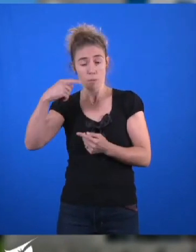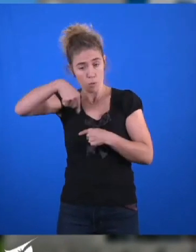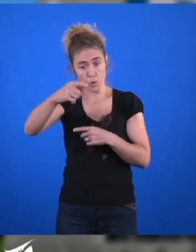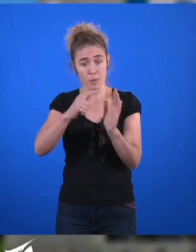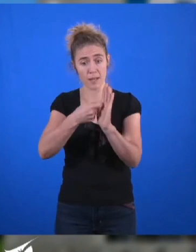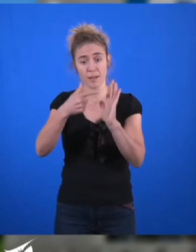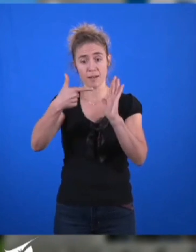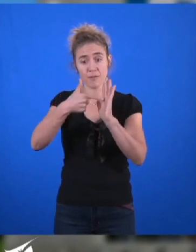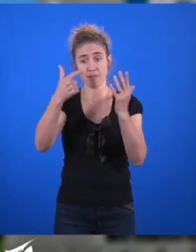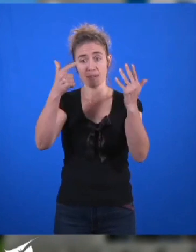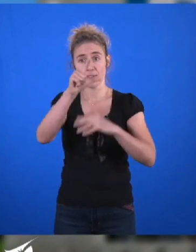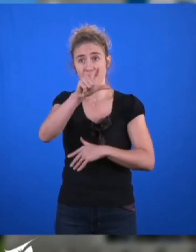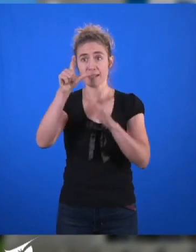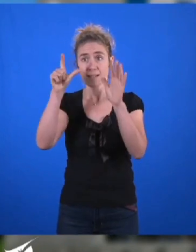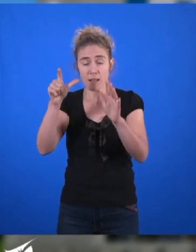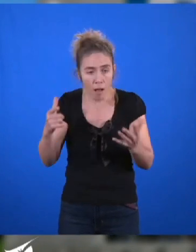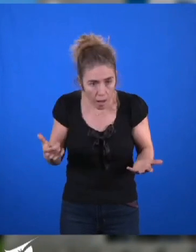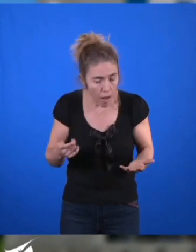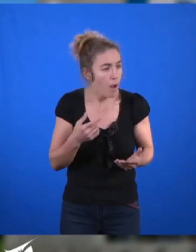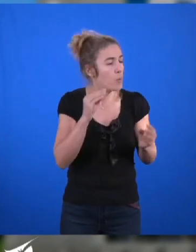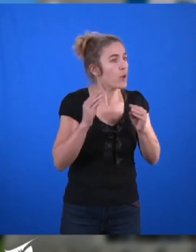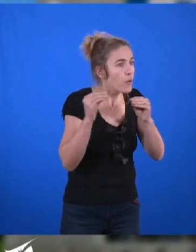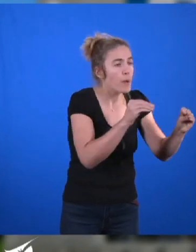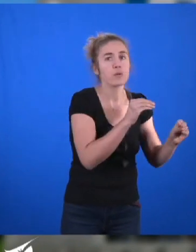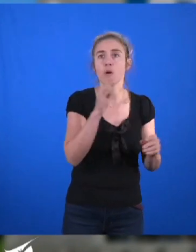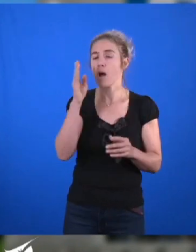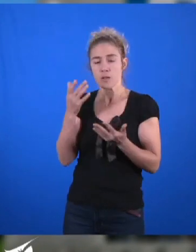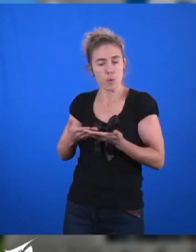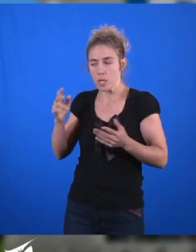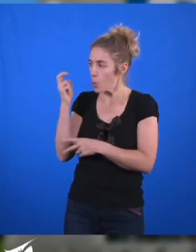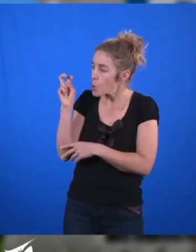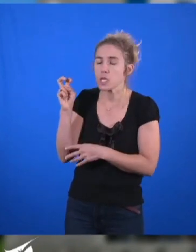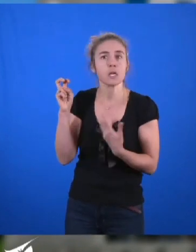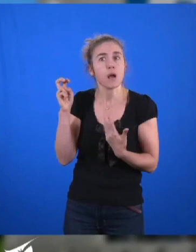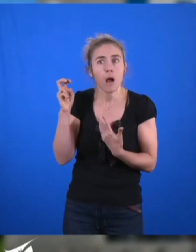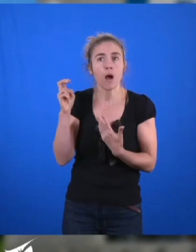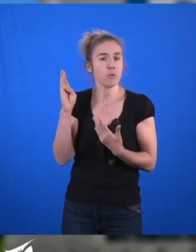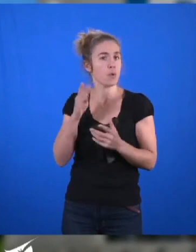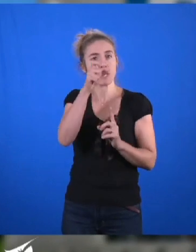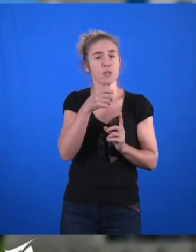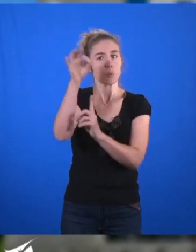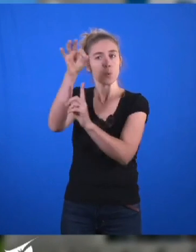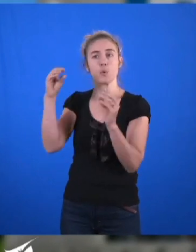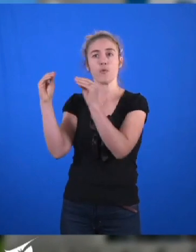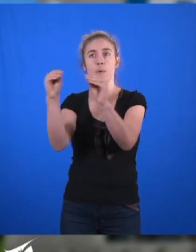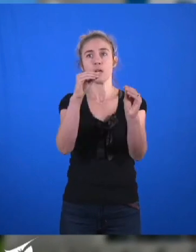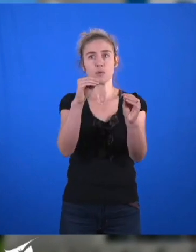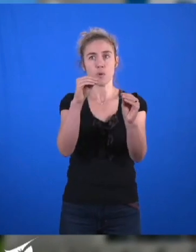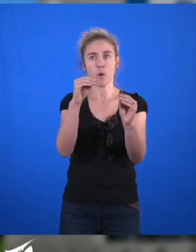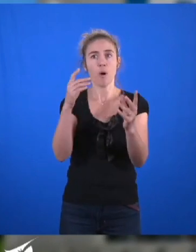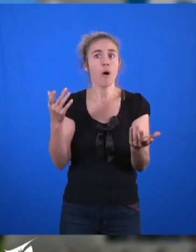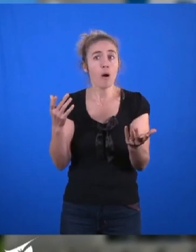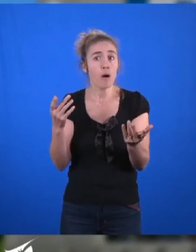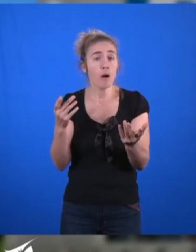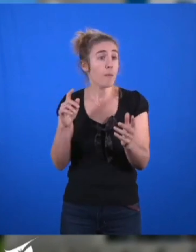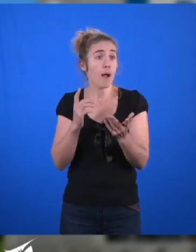des besoins en formation et à l'aberration écologique consistant à envoyer des stagiaires de l'autre côté de la façade